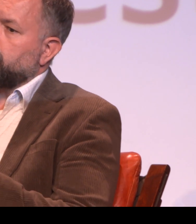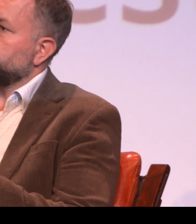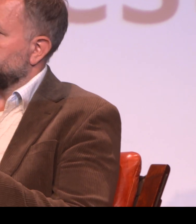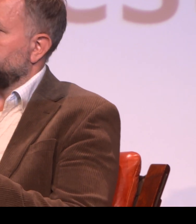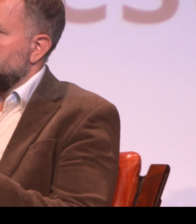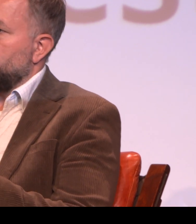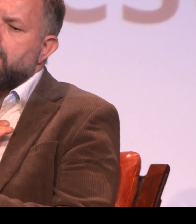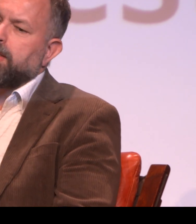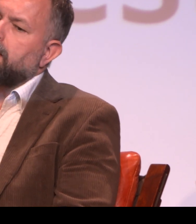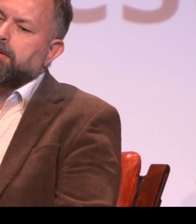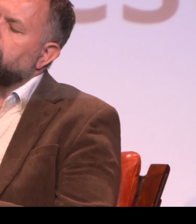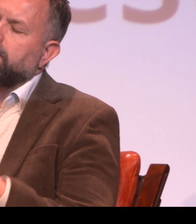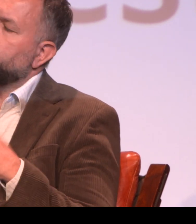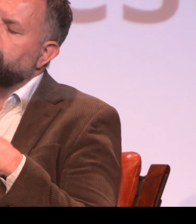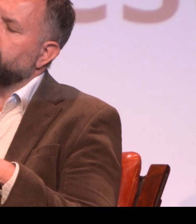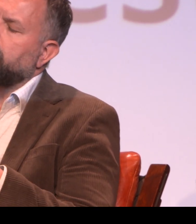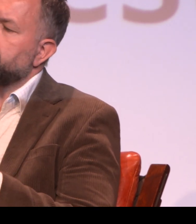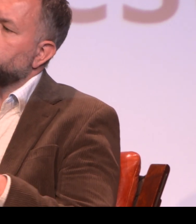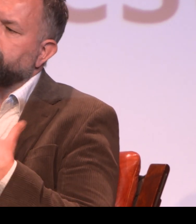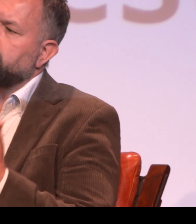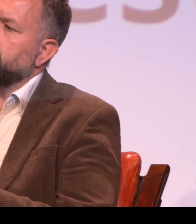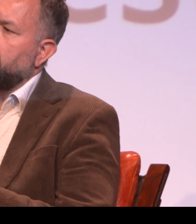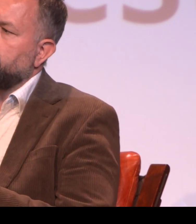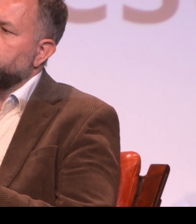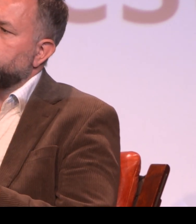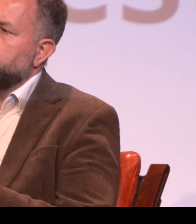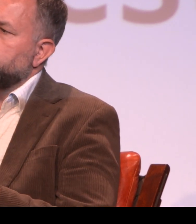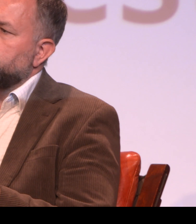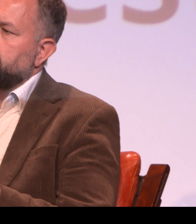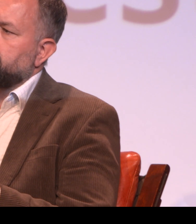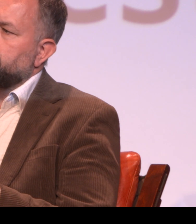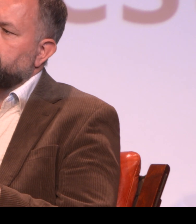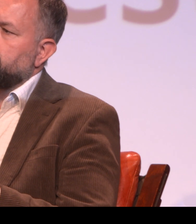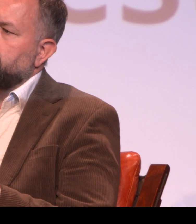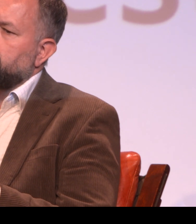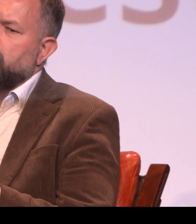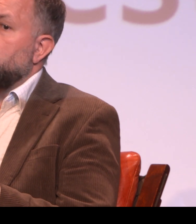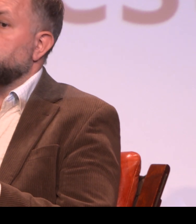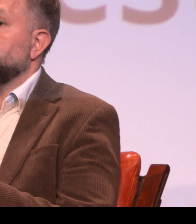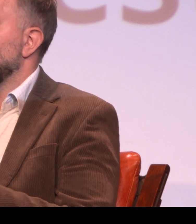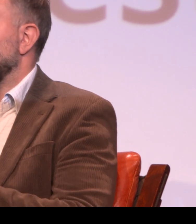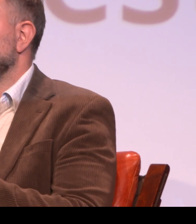og arbeidsgivere selv må føre til førighet til en gruppe, og da har man til den fremme utviklingen.